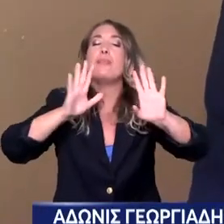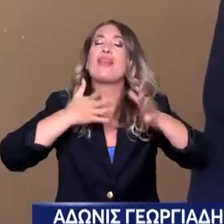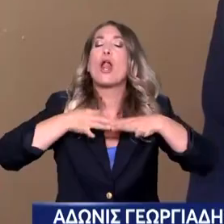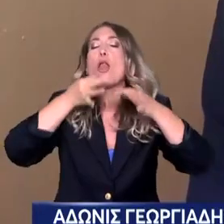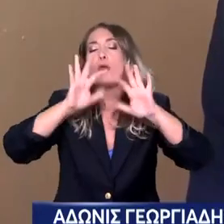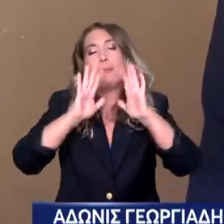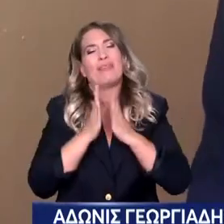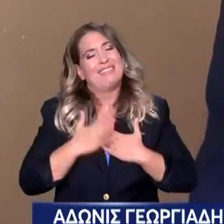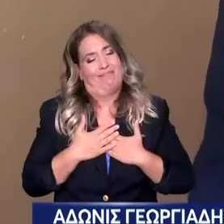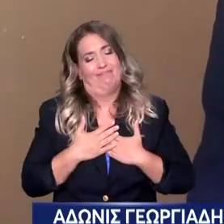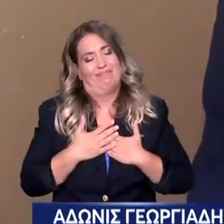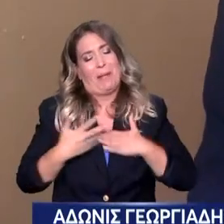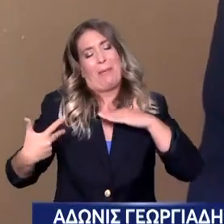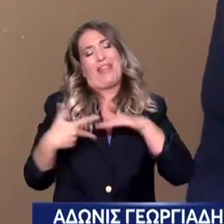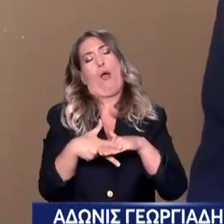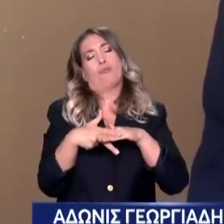Αφήστε να τα πω.